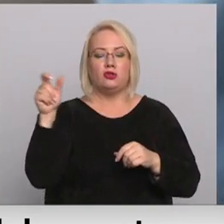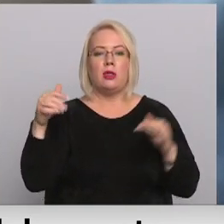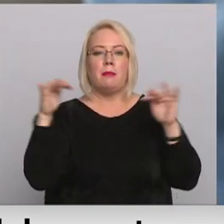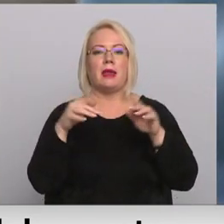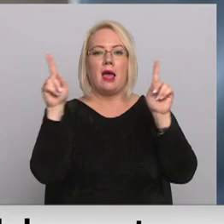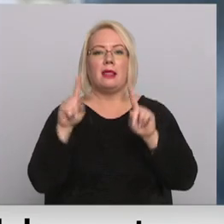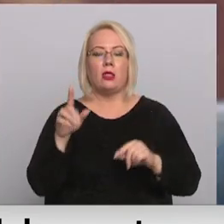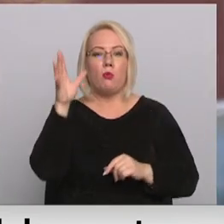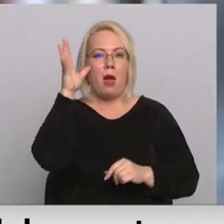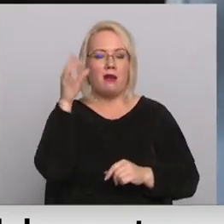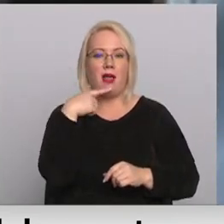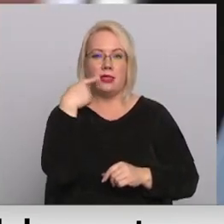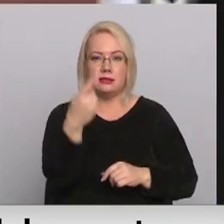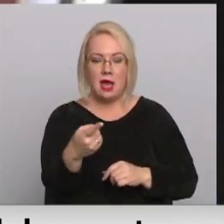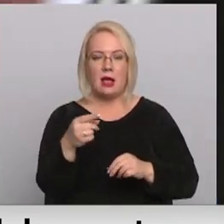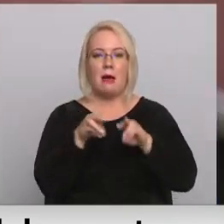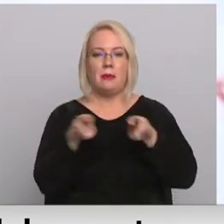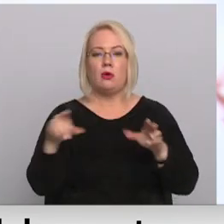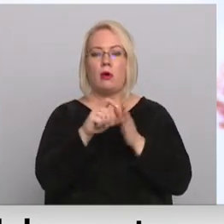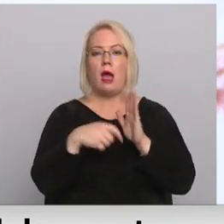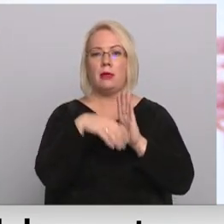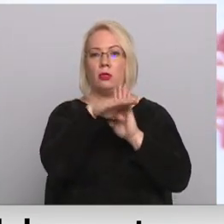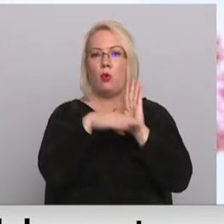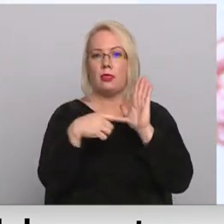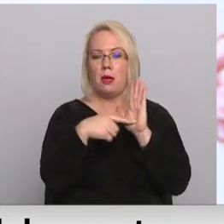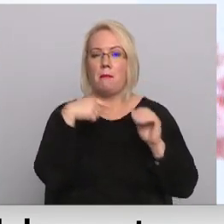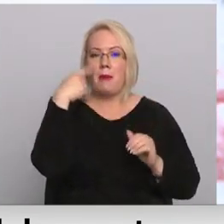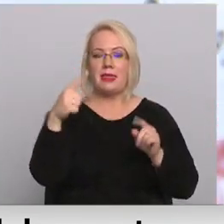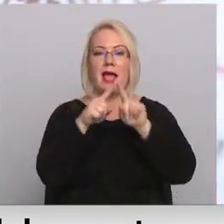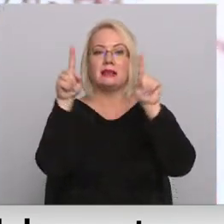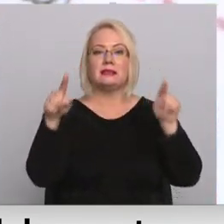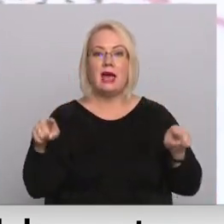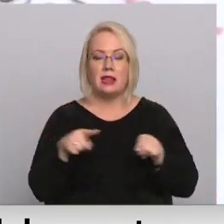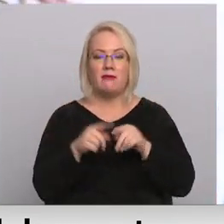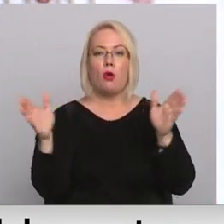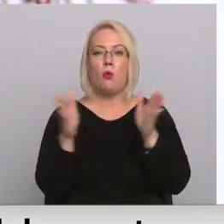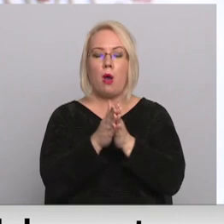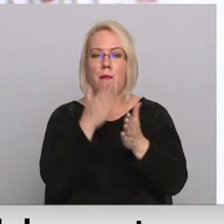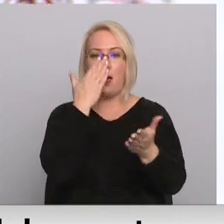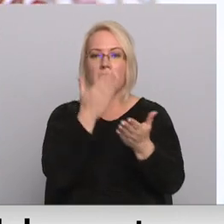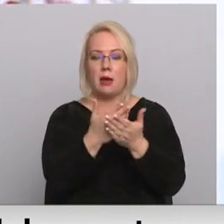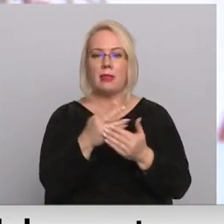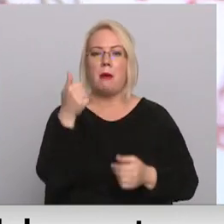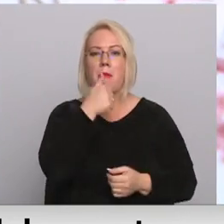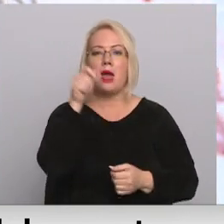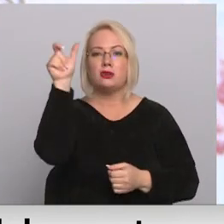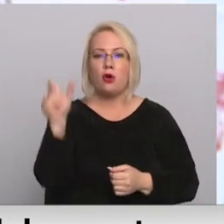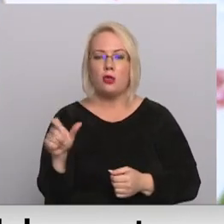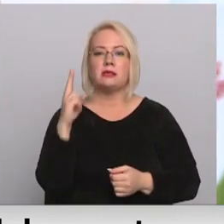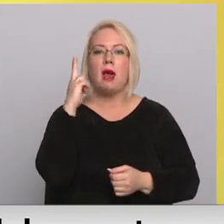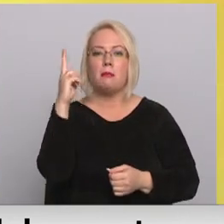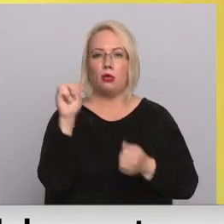pārvaldē skaidro. Ministru kabineta noteikumos teikts, ka kopā ar certifikātu jāuzrāda personu apliecinošu dokuments.